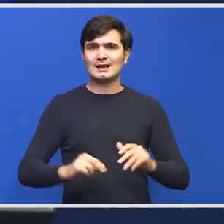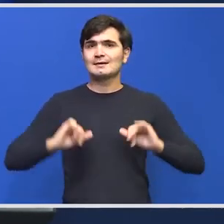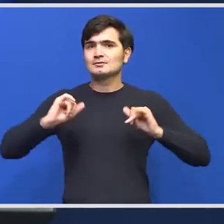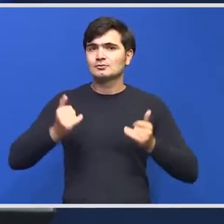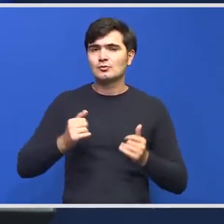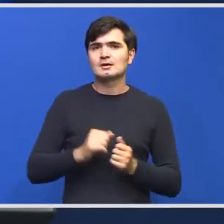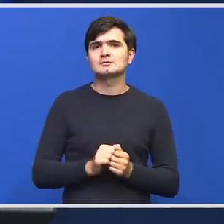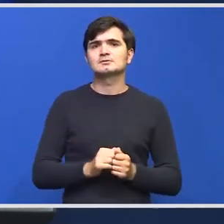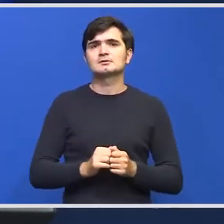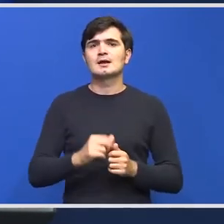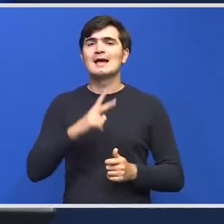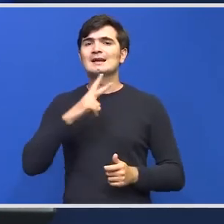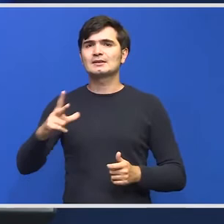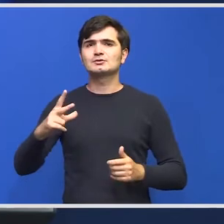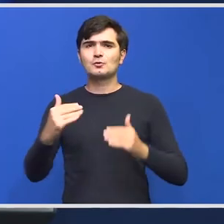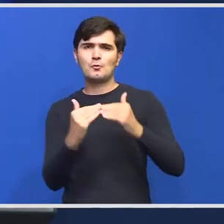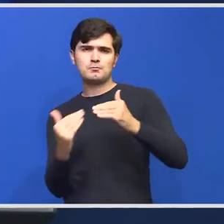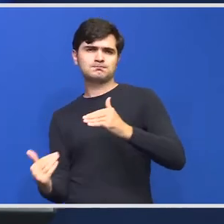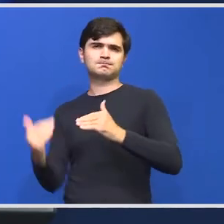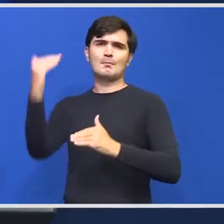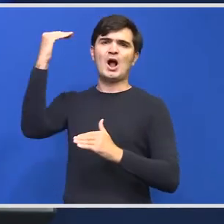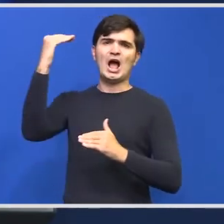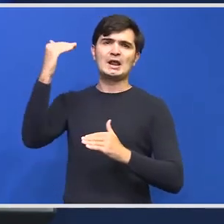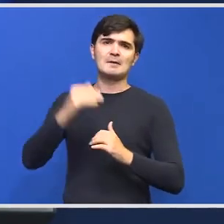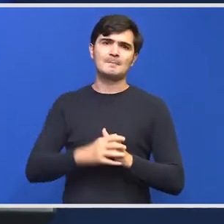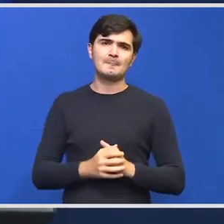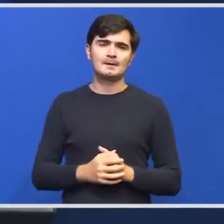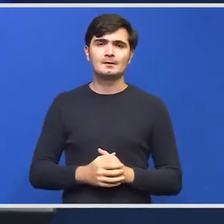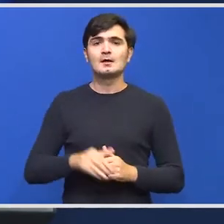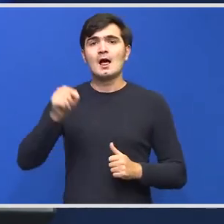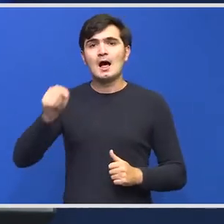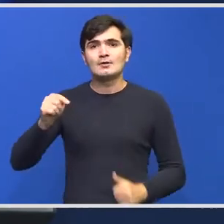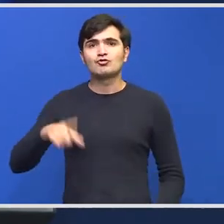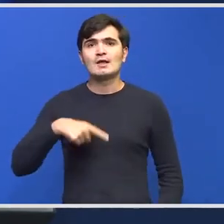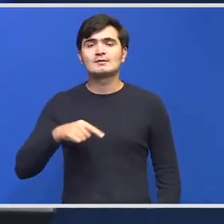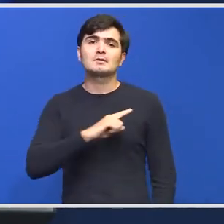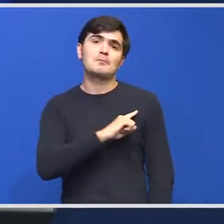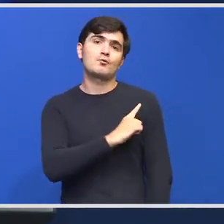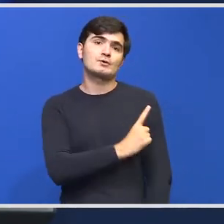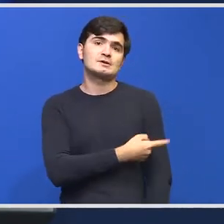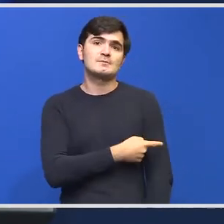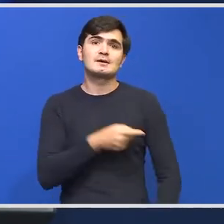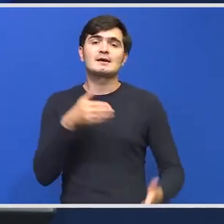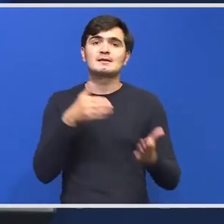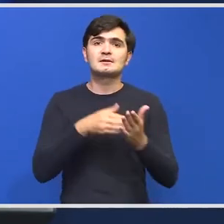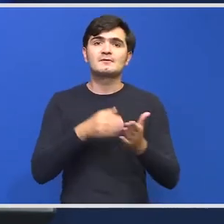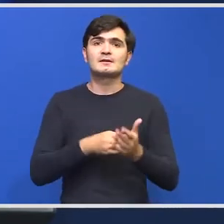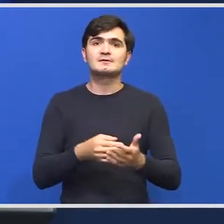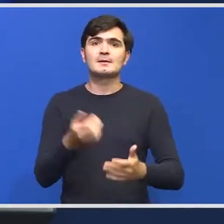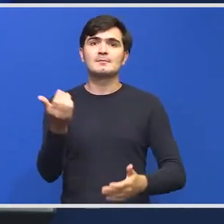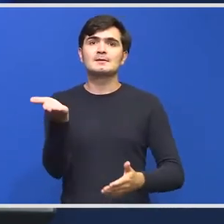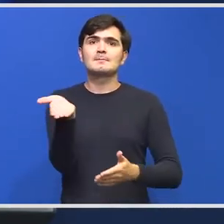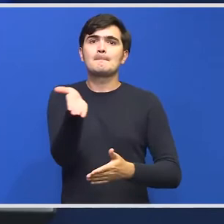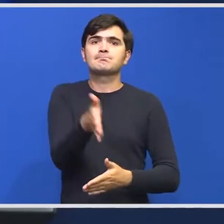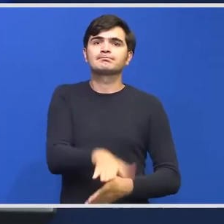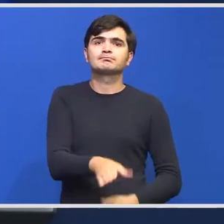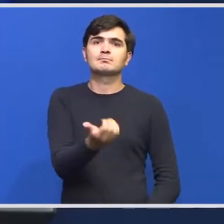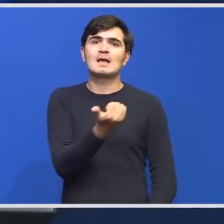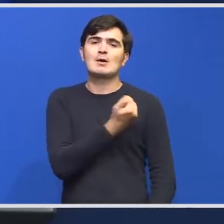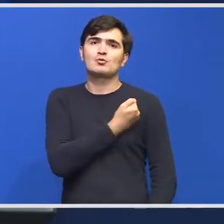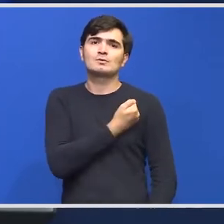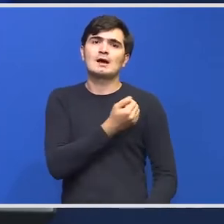cazul în care riscul este mare, este posibilă intervenția prin eutanasiere sau chiar